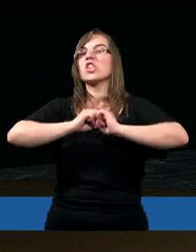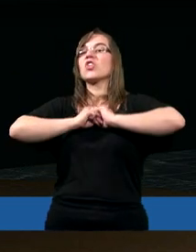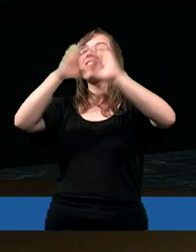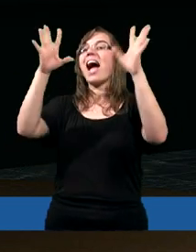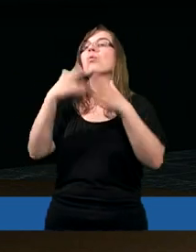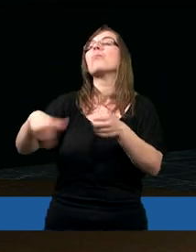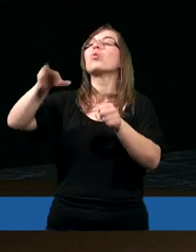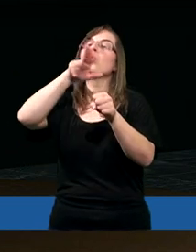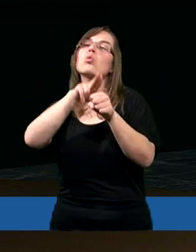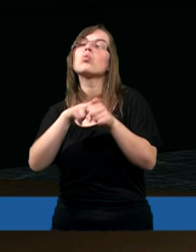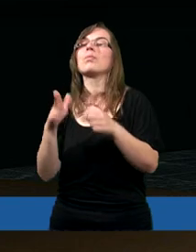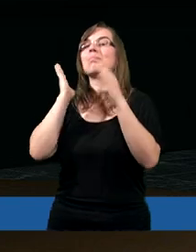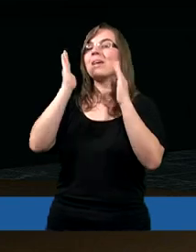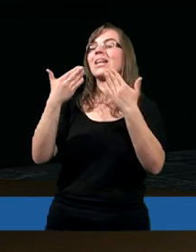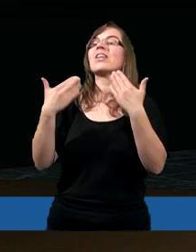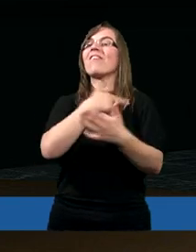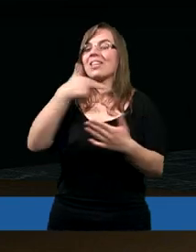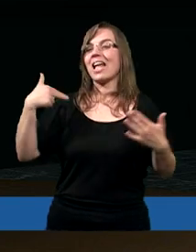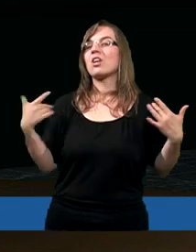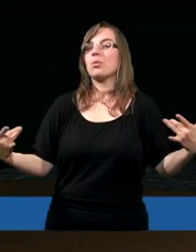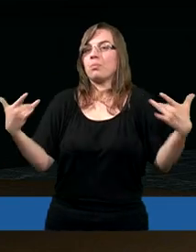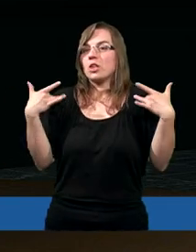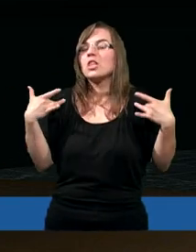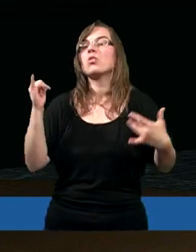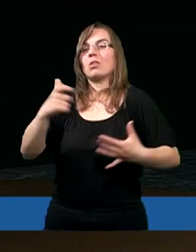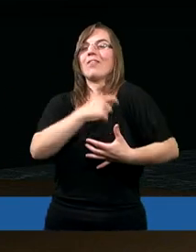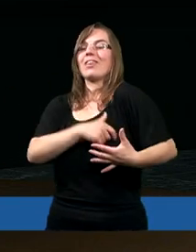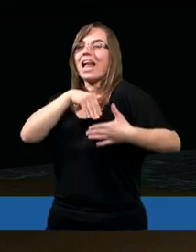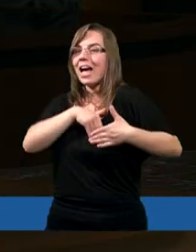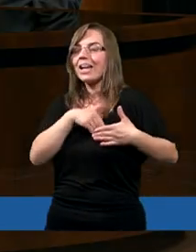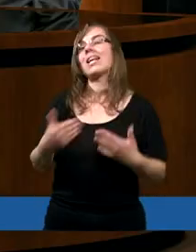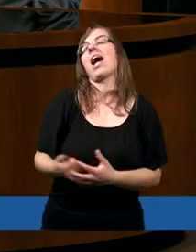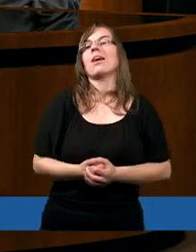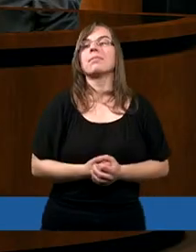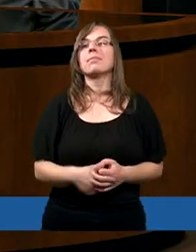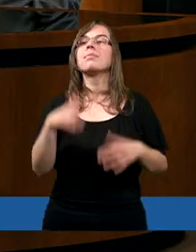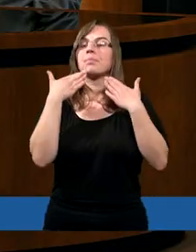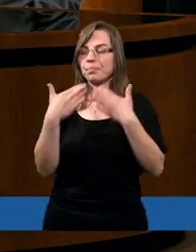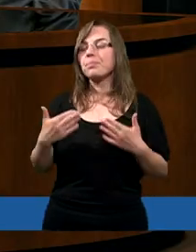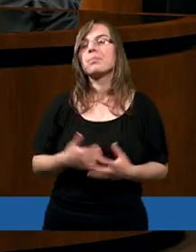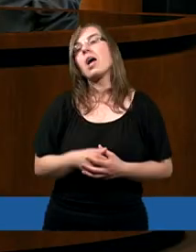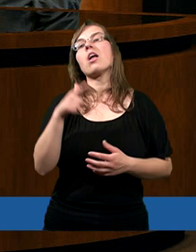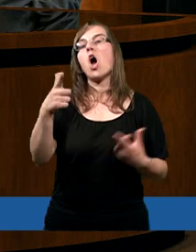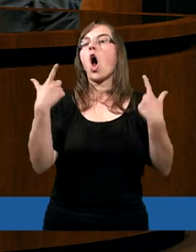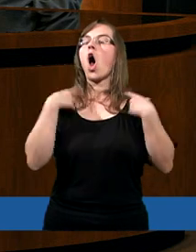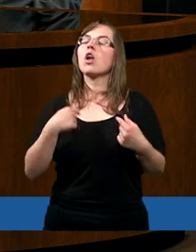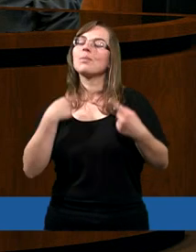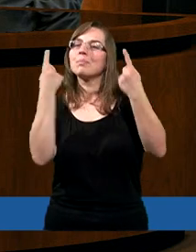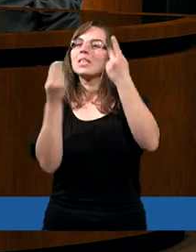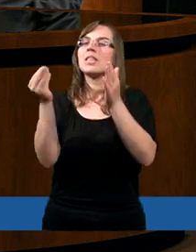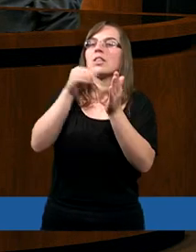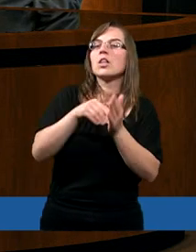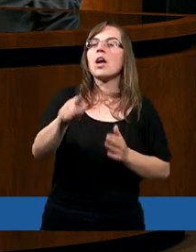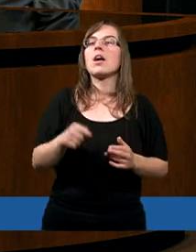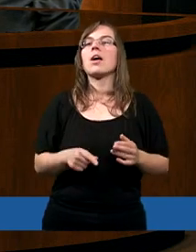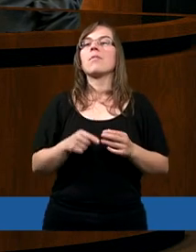ze światłem, który będzie w naszym życiu, będzie w naszym sercu. Tak, dziękuję. Ja bym tak osobiście jeszcze